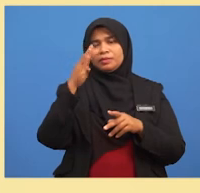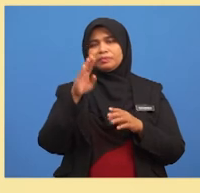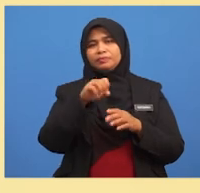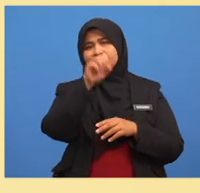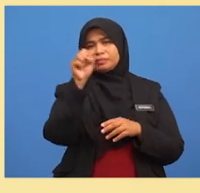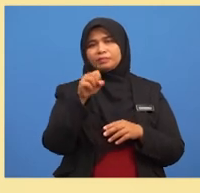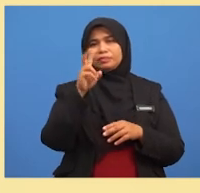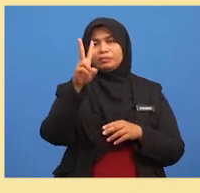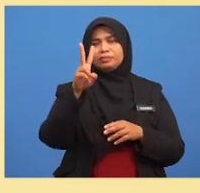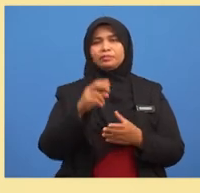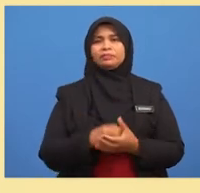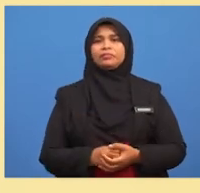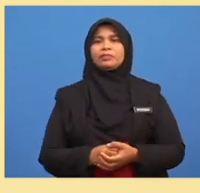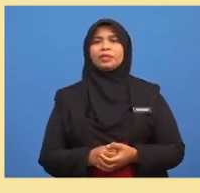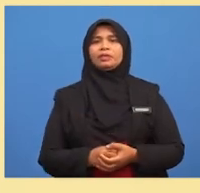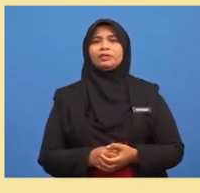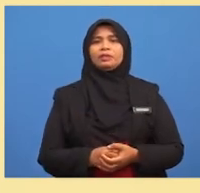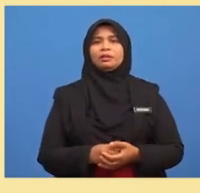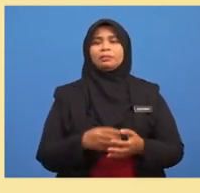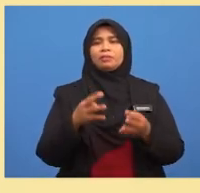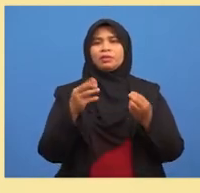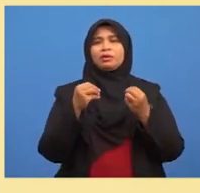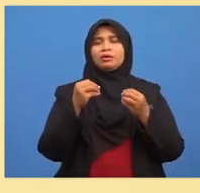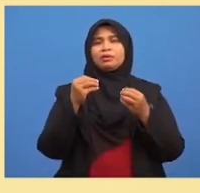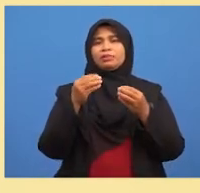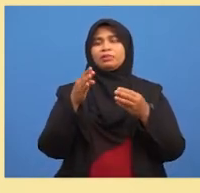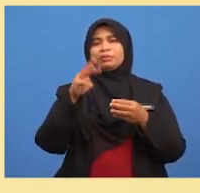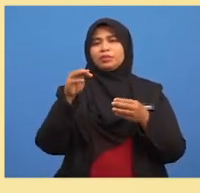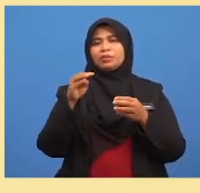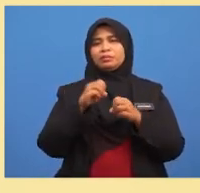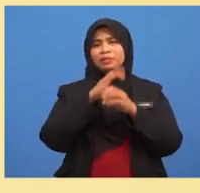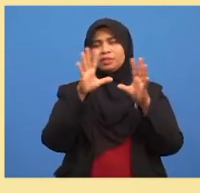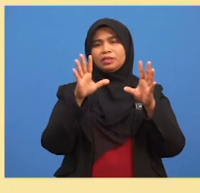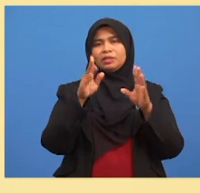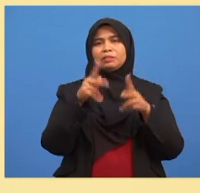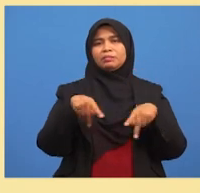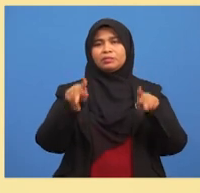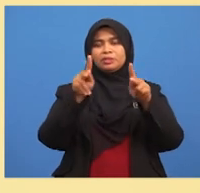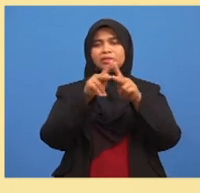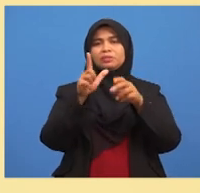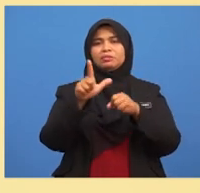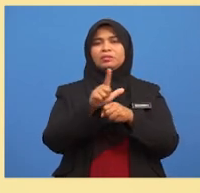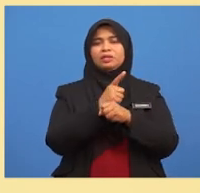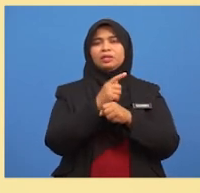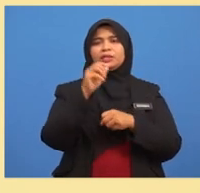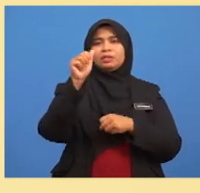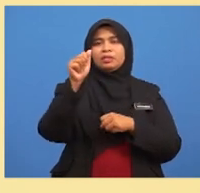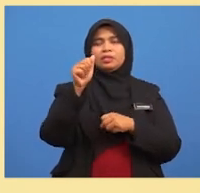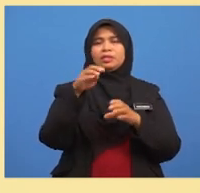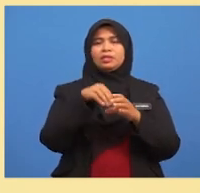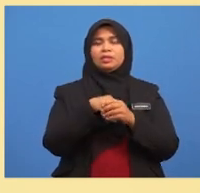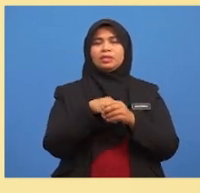soalan kedua Mengkehendaki murid untuk menyatakan peristiwa pelengkap A